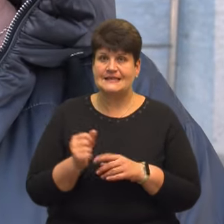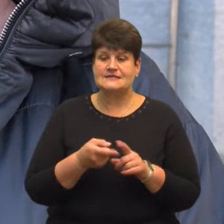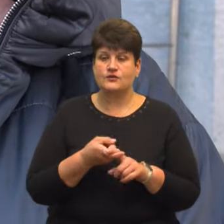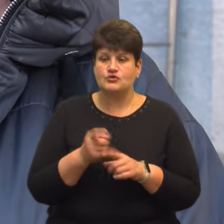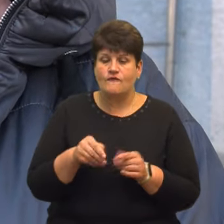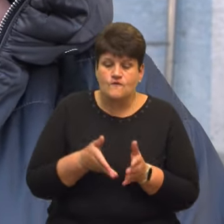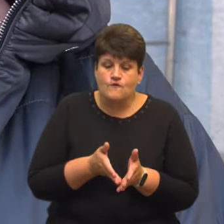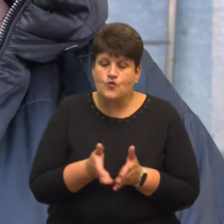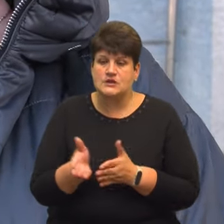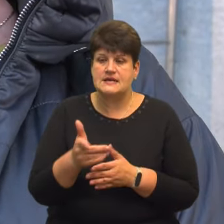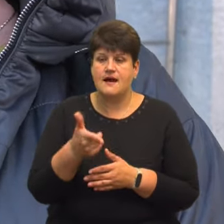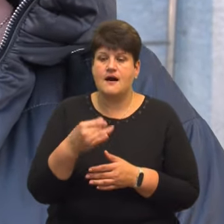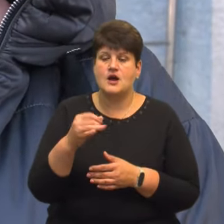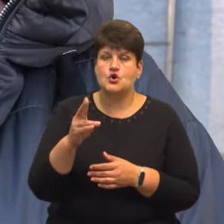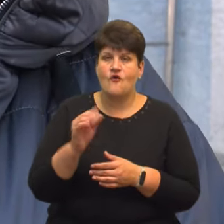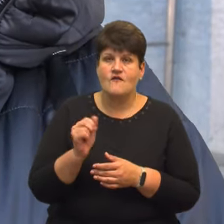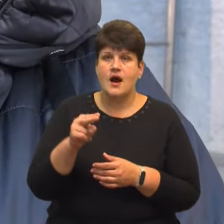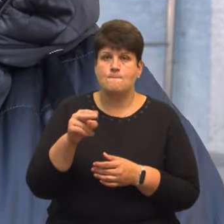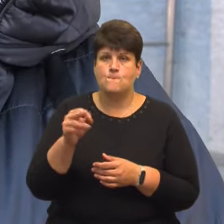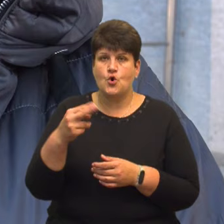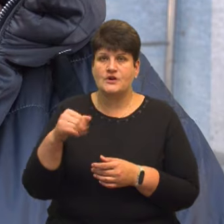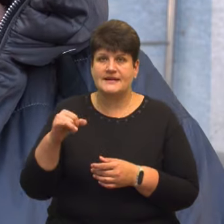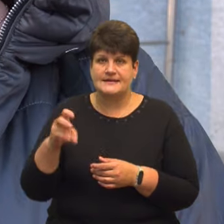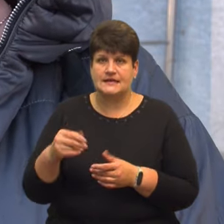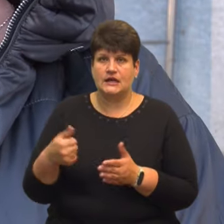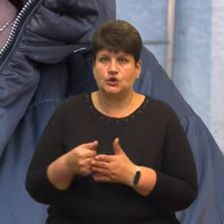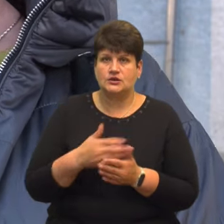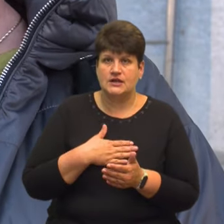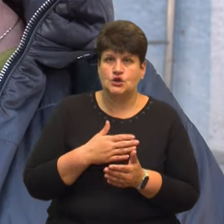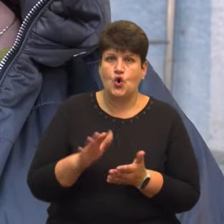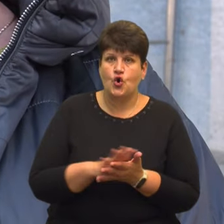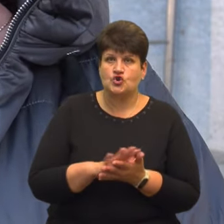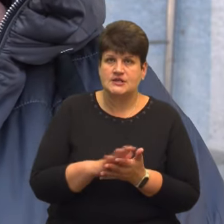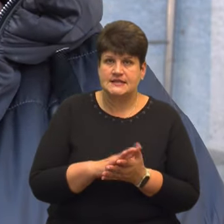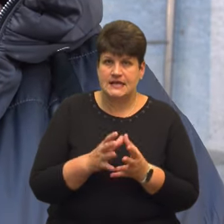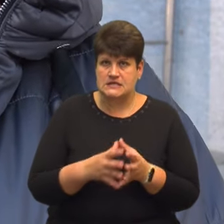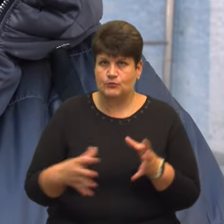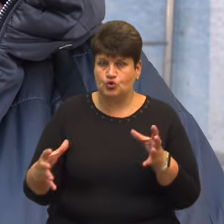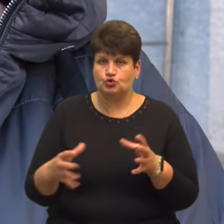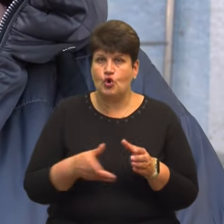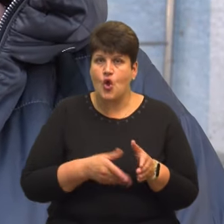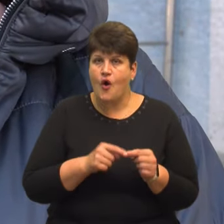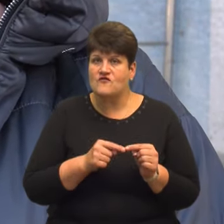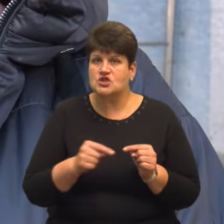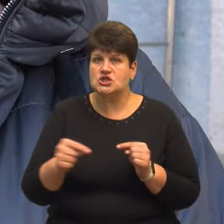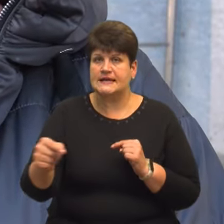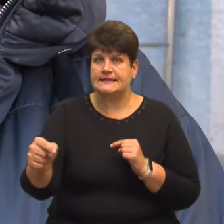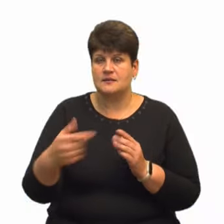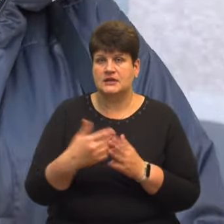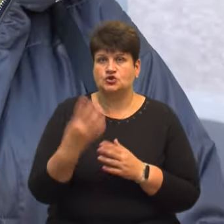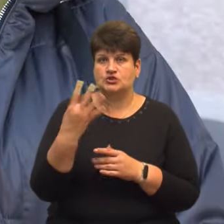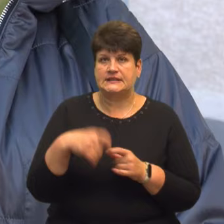Гаєву, вулицю Подільську і аж до наших очисних споруд. Тобто довжина даного колектора досягає 4